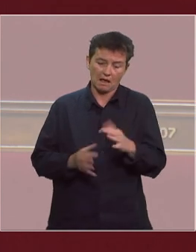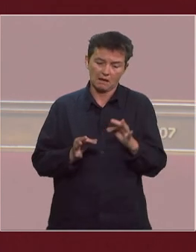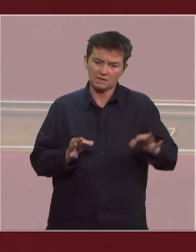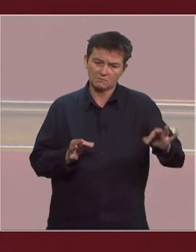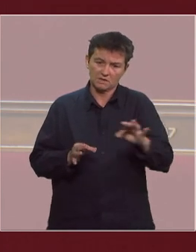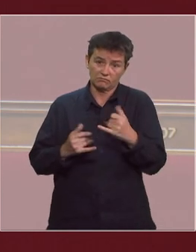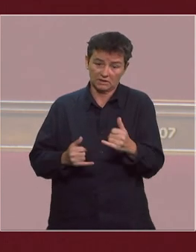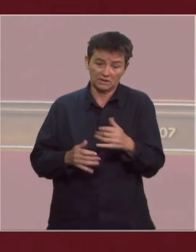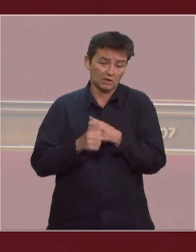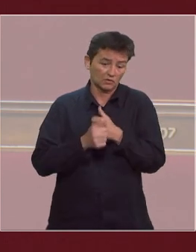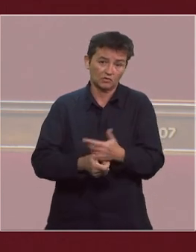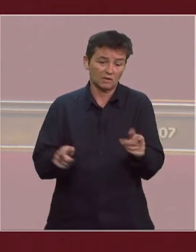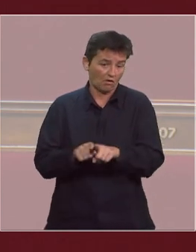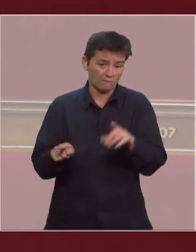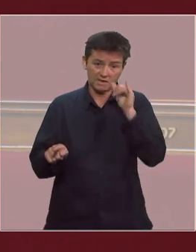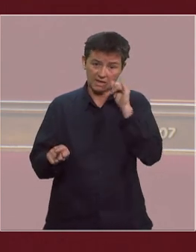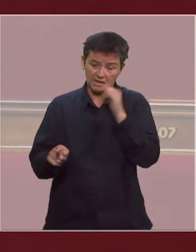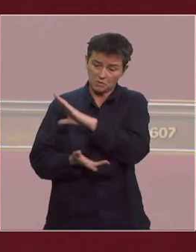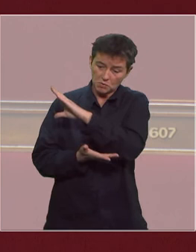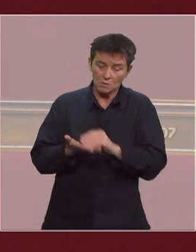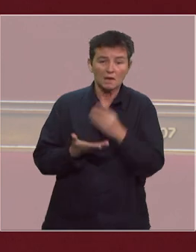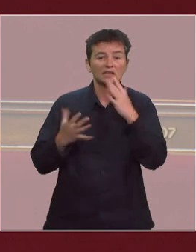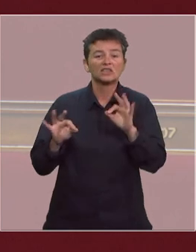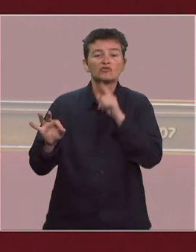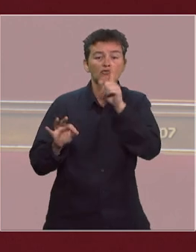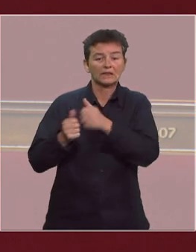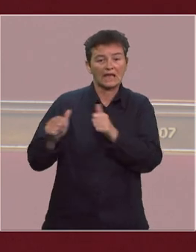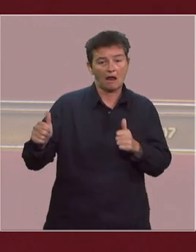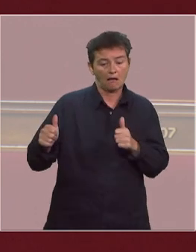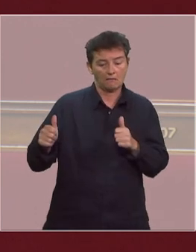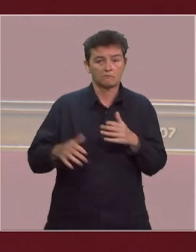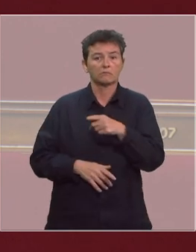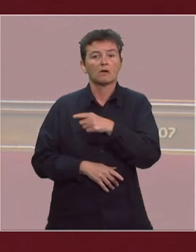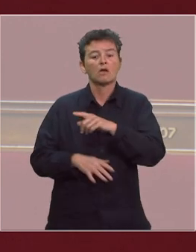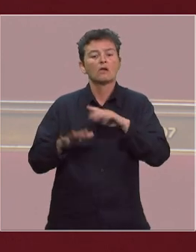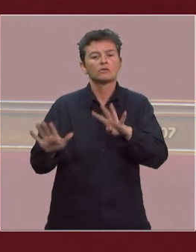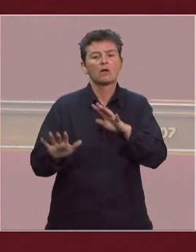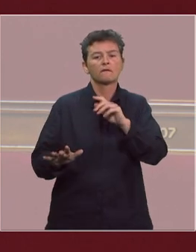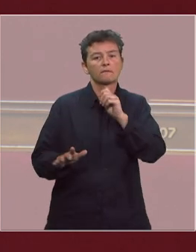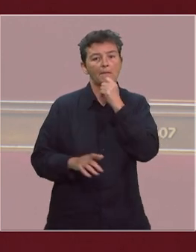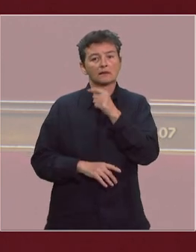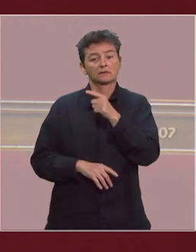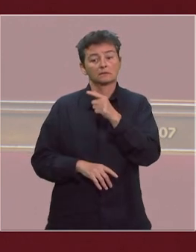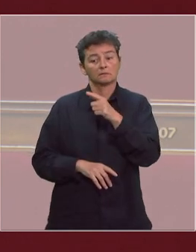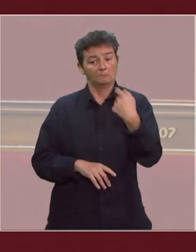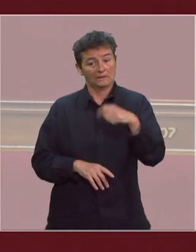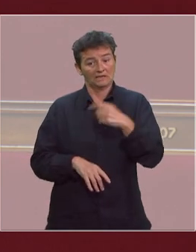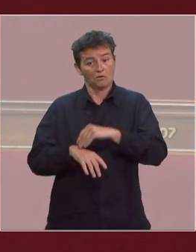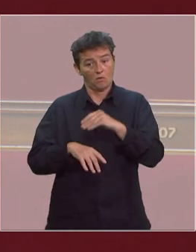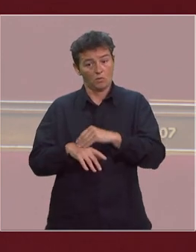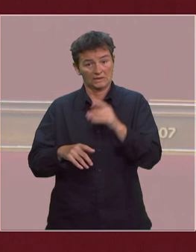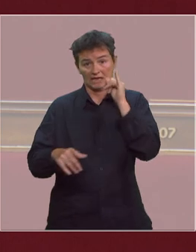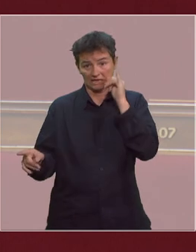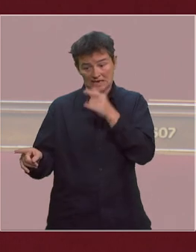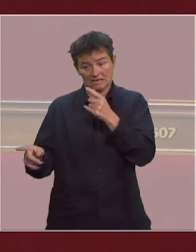ici, suit la courbe italienne avec dix jours d'écart. Or, le 9 mars, le président du Conseil des ministres italiens, Giuseppe Conte,